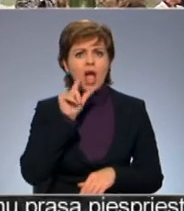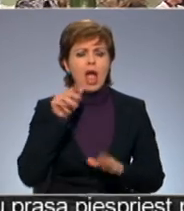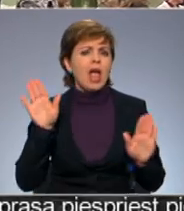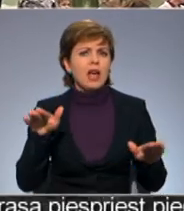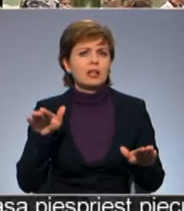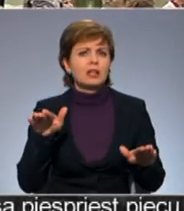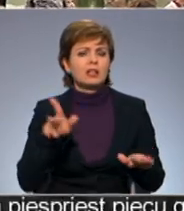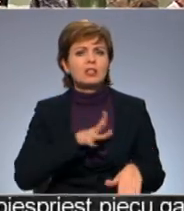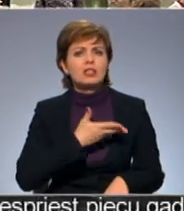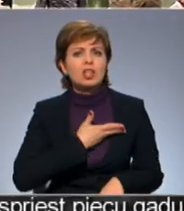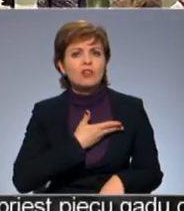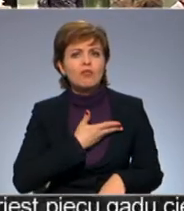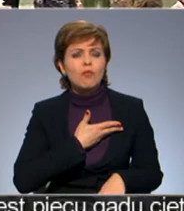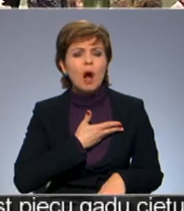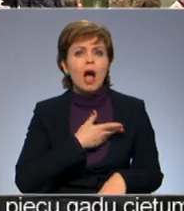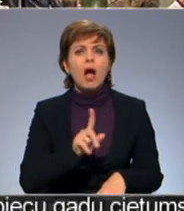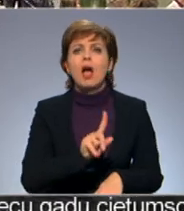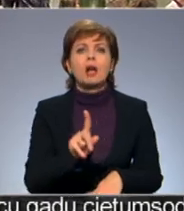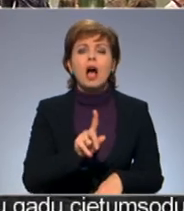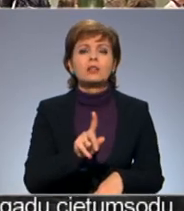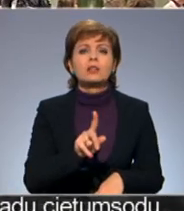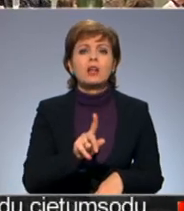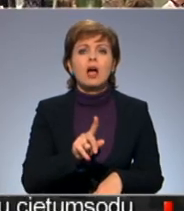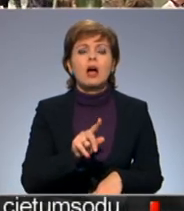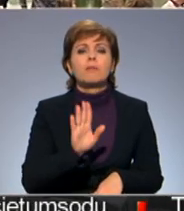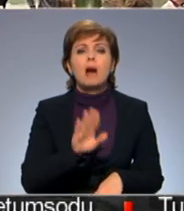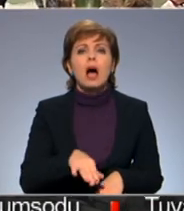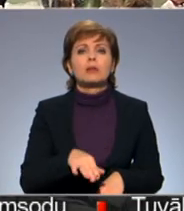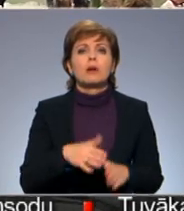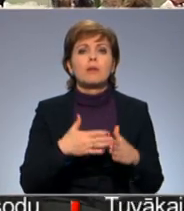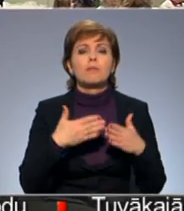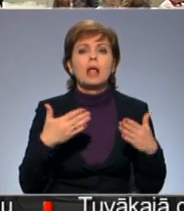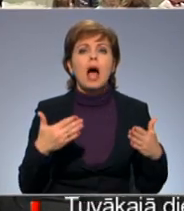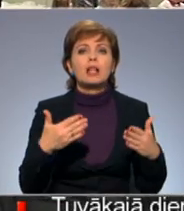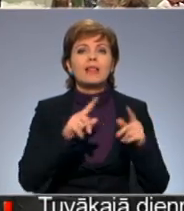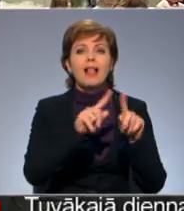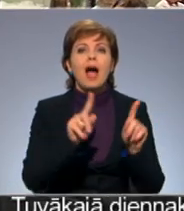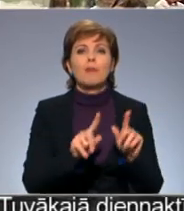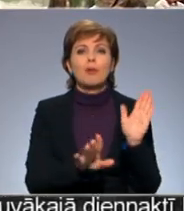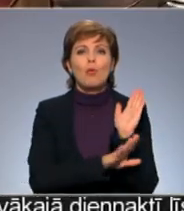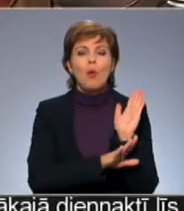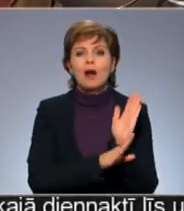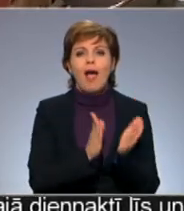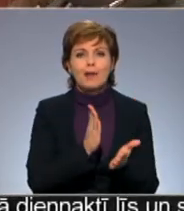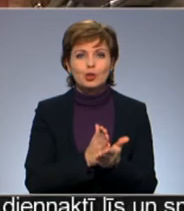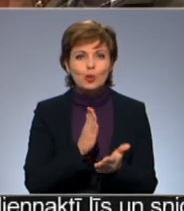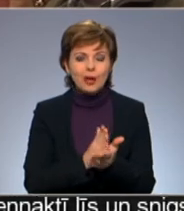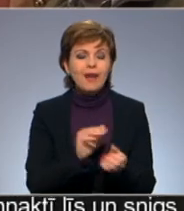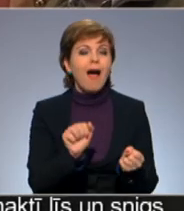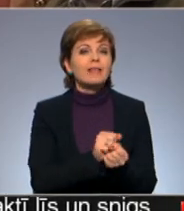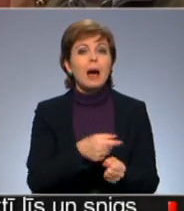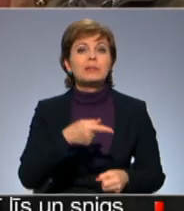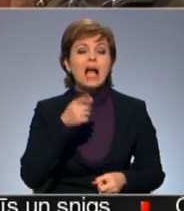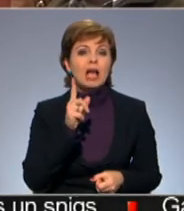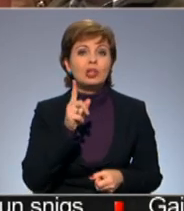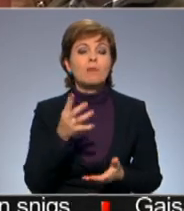vai kaut kādi tur aug jāizsargājumi? Kaut kādu platlapu, platlapu koka kaut kādu esot. Dabas lieguma